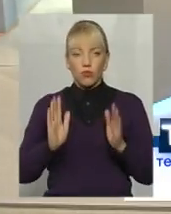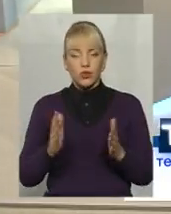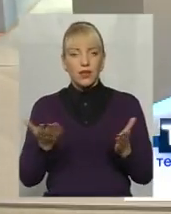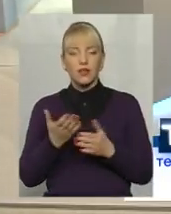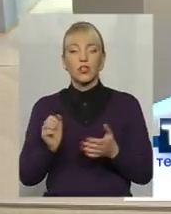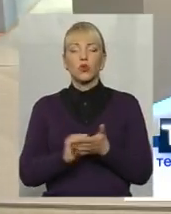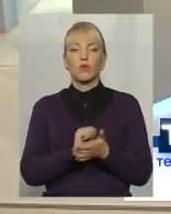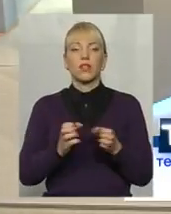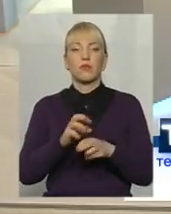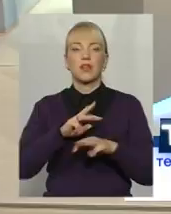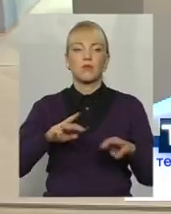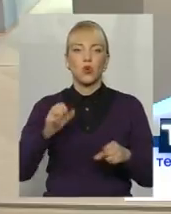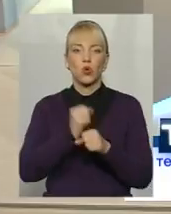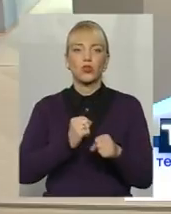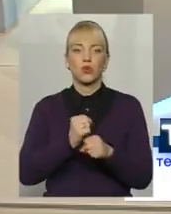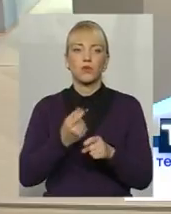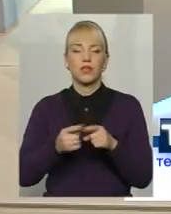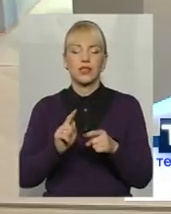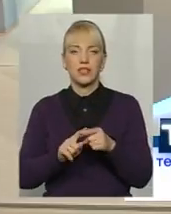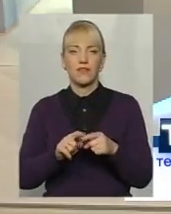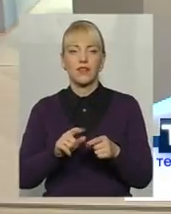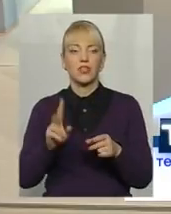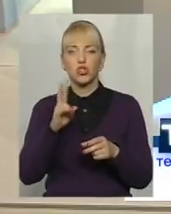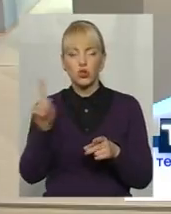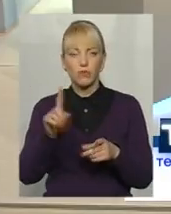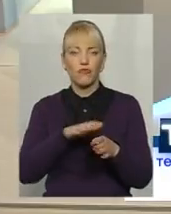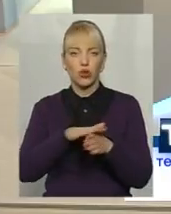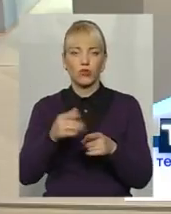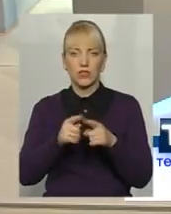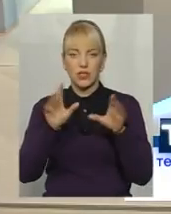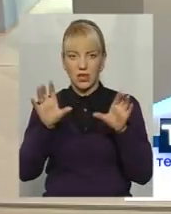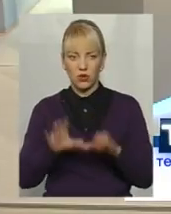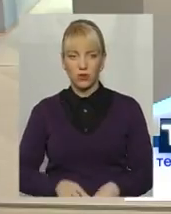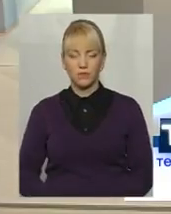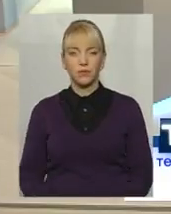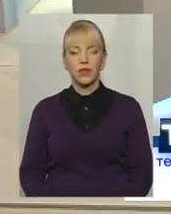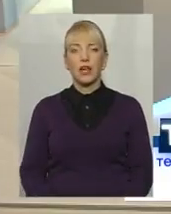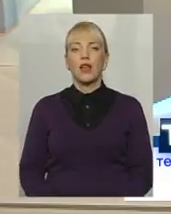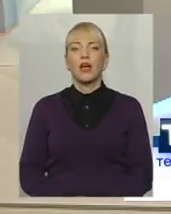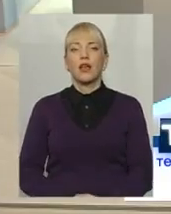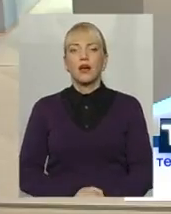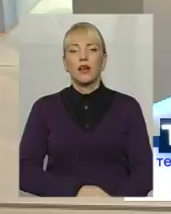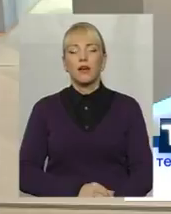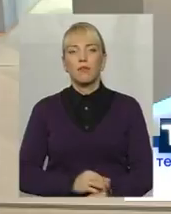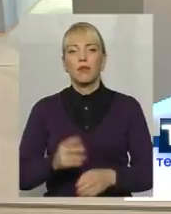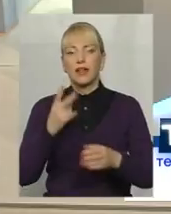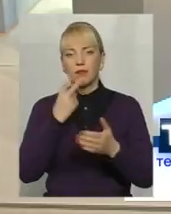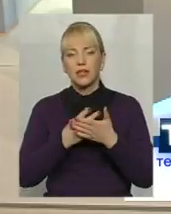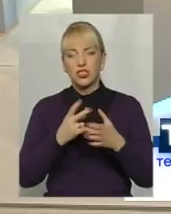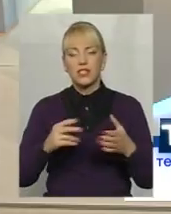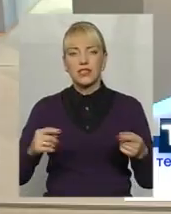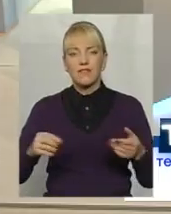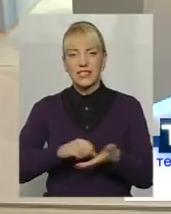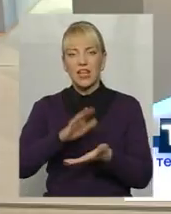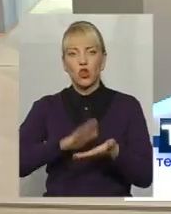документи Кабінет міністрів розробить на виконання даного закону? Водночас передбачається встановлення штрафів, які